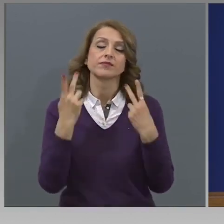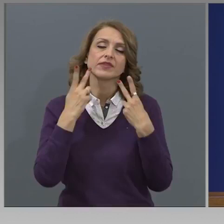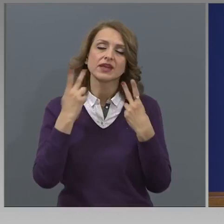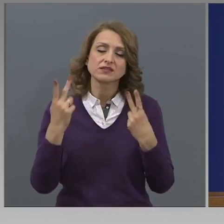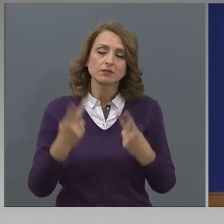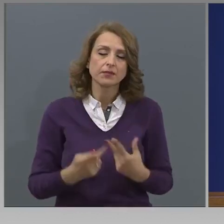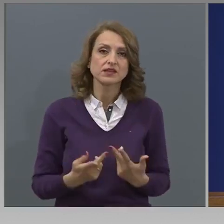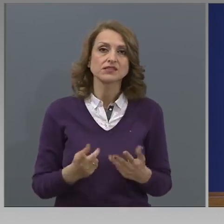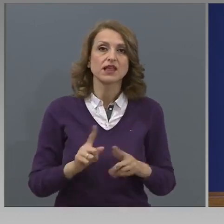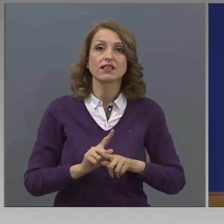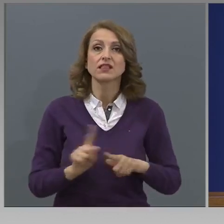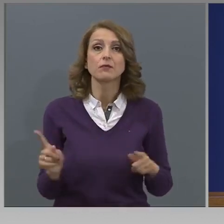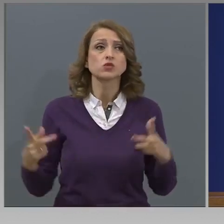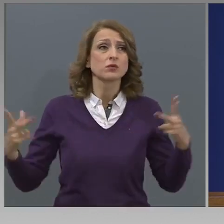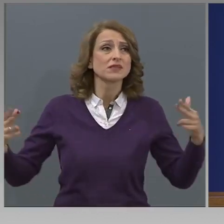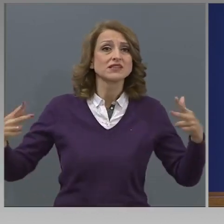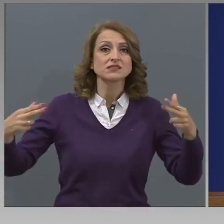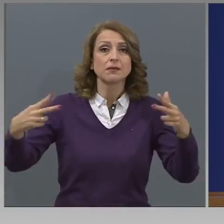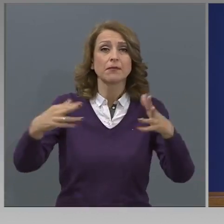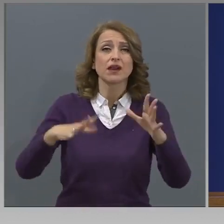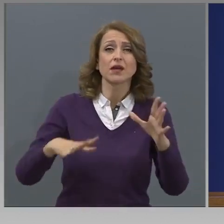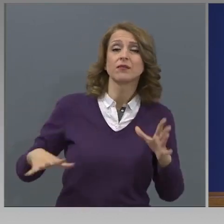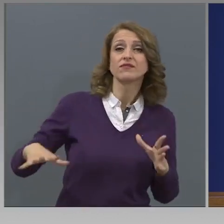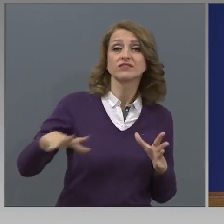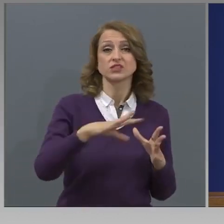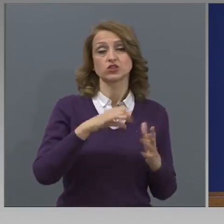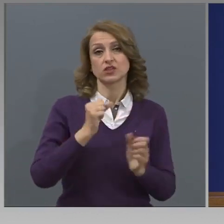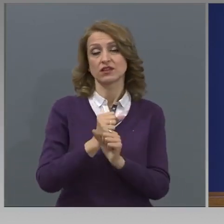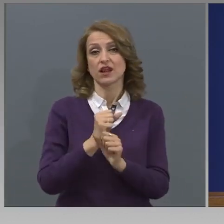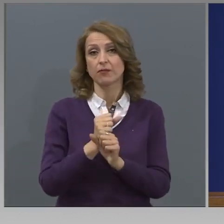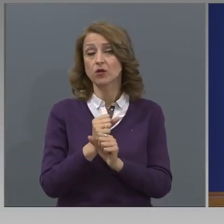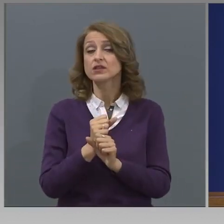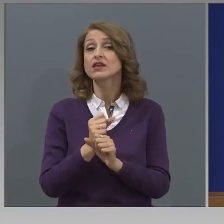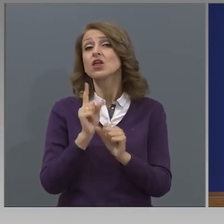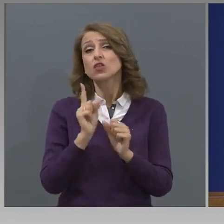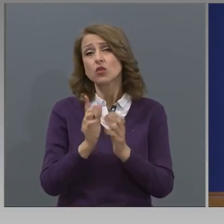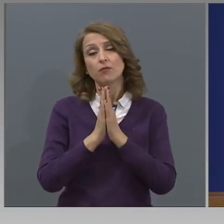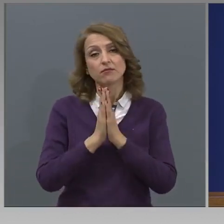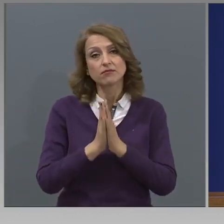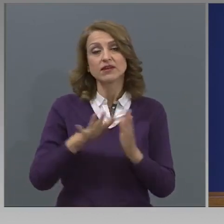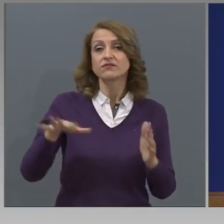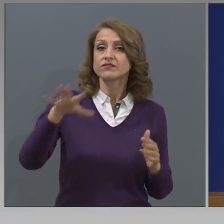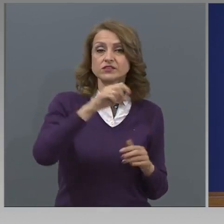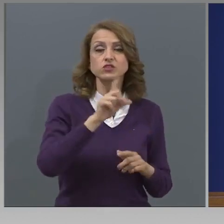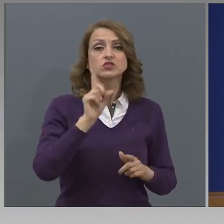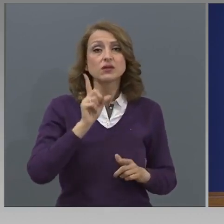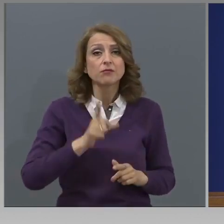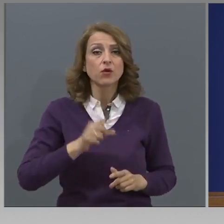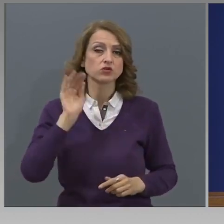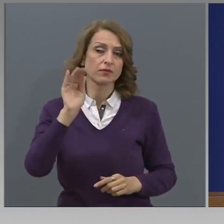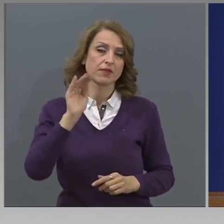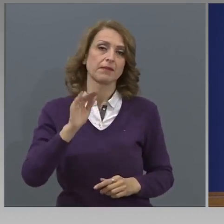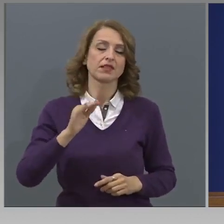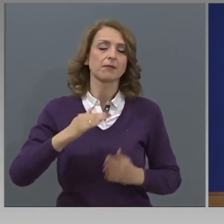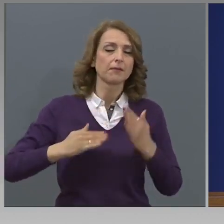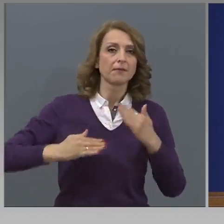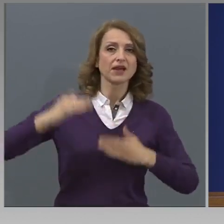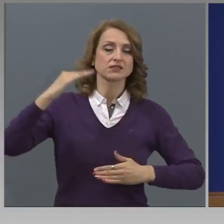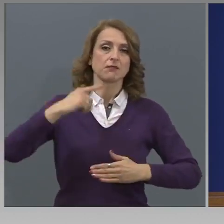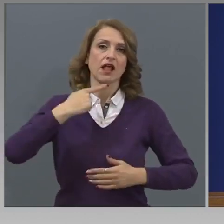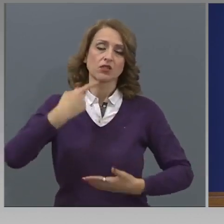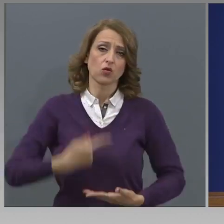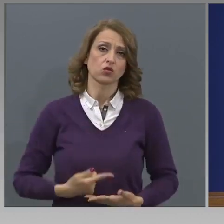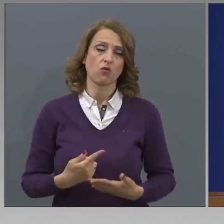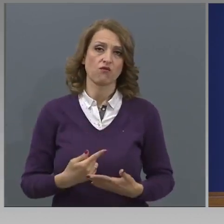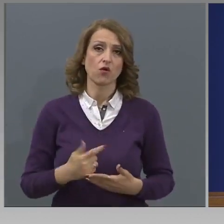изцяло всички економически дейности, но всички можем да бъдем максимално отговорни и да направим необходимото, така че